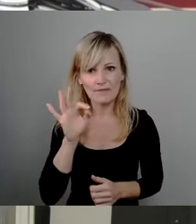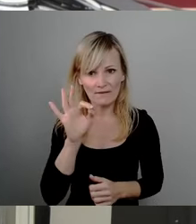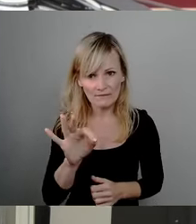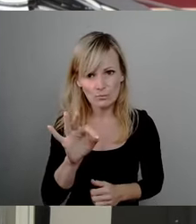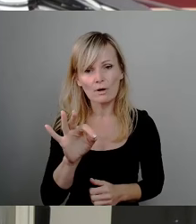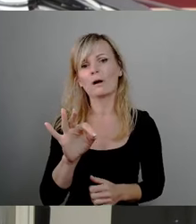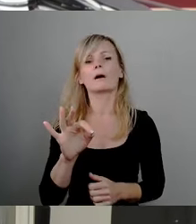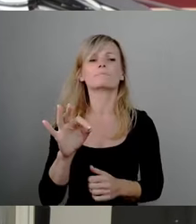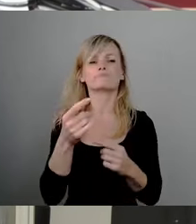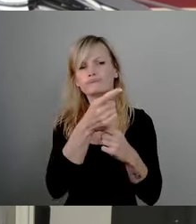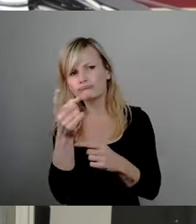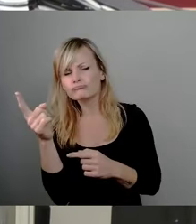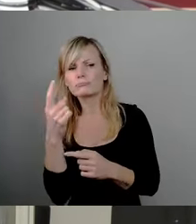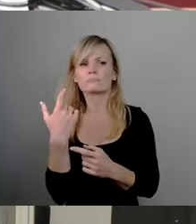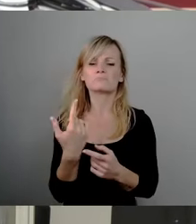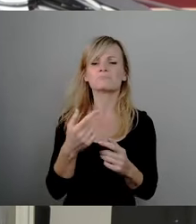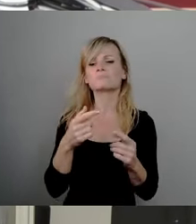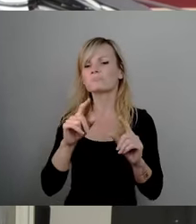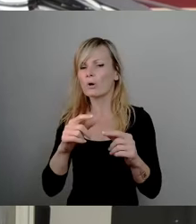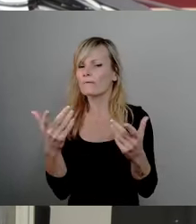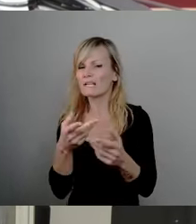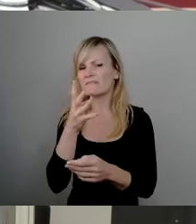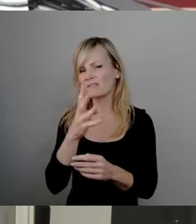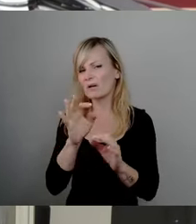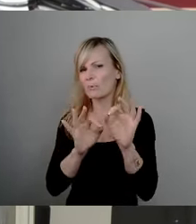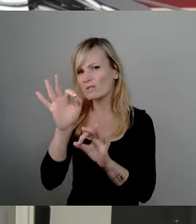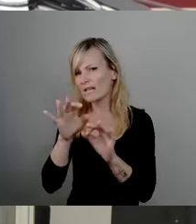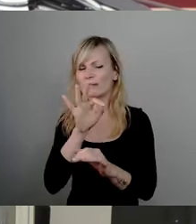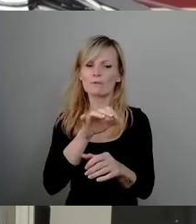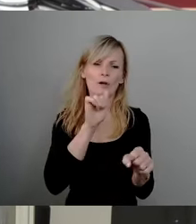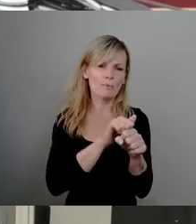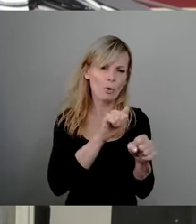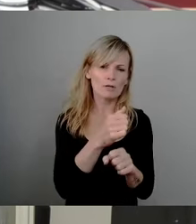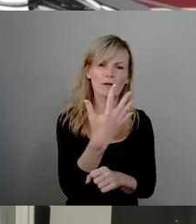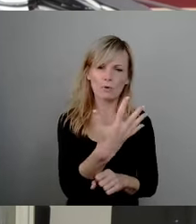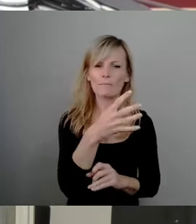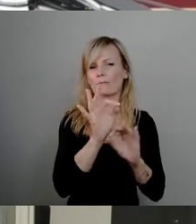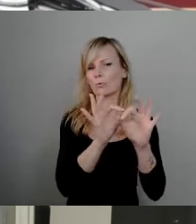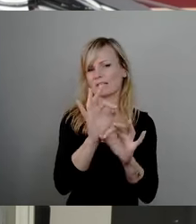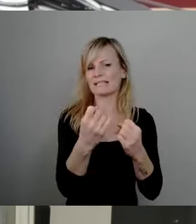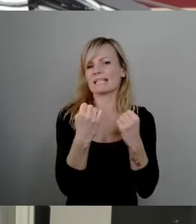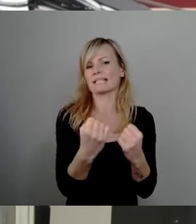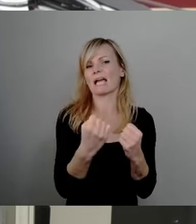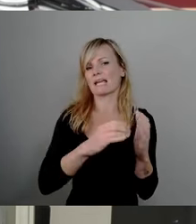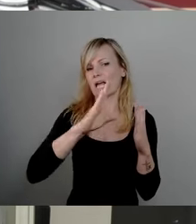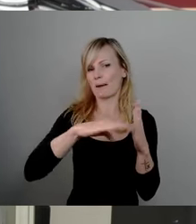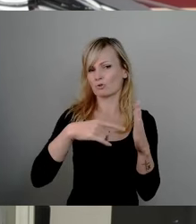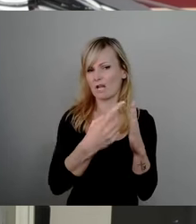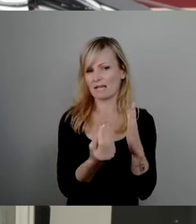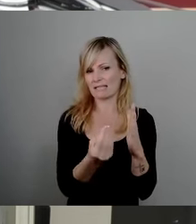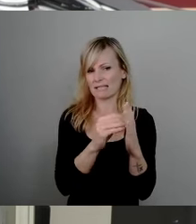ungefähr, naja, wir haben für die Behörde so ungefähr 5 Prozent Sicherheitsabschlag dazugenommen,